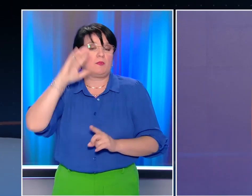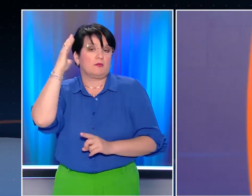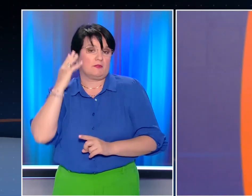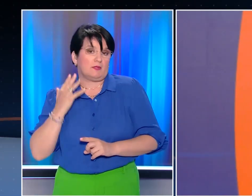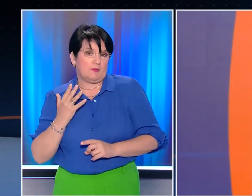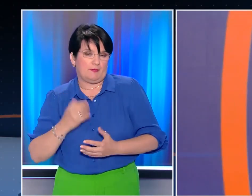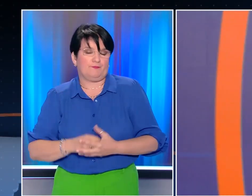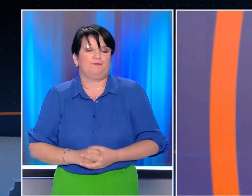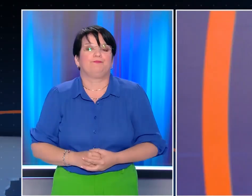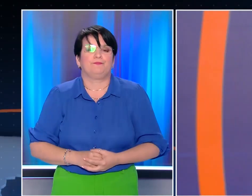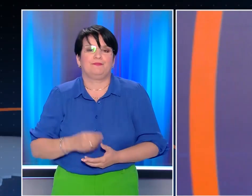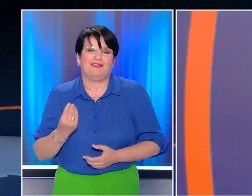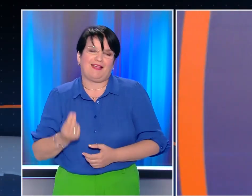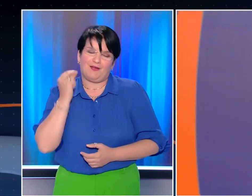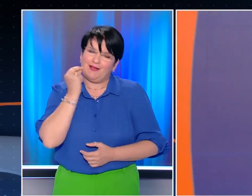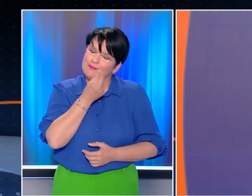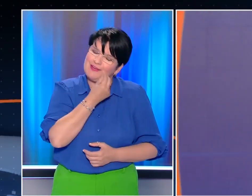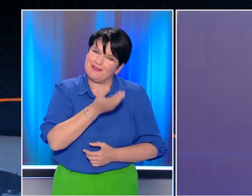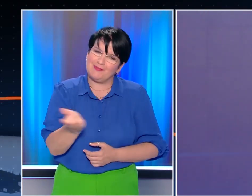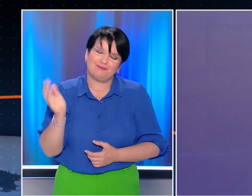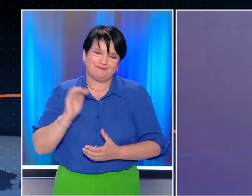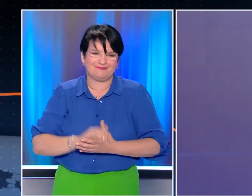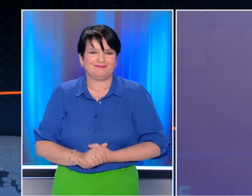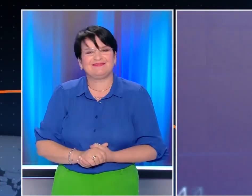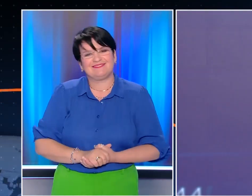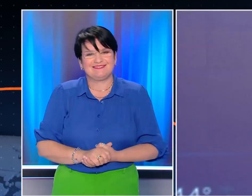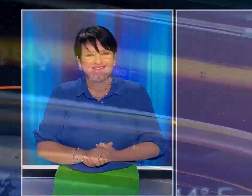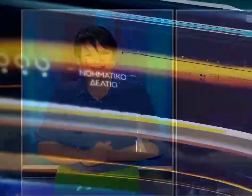παρατέταρτο με την Πόπιτσα Πανίδου Καλό απόγευμα σε όλους